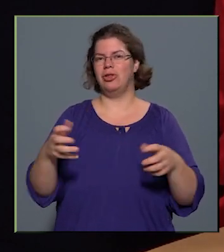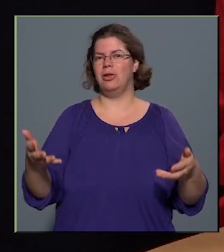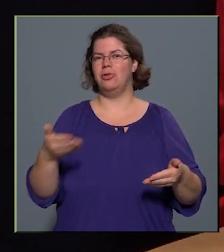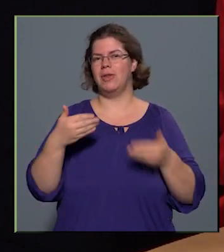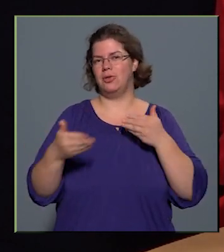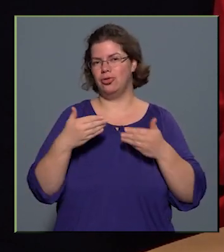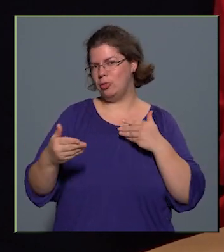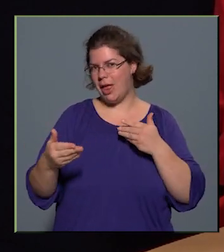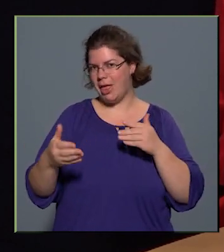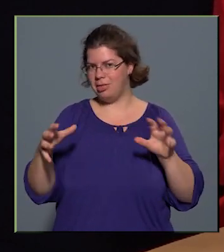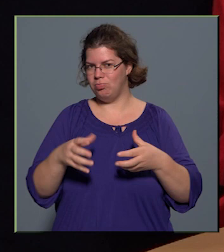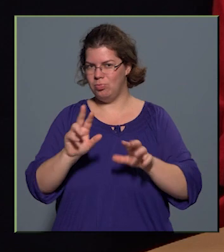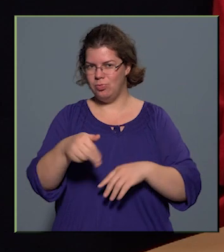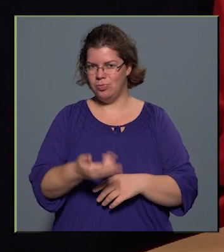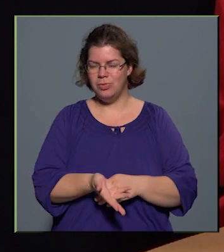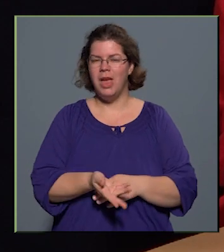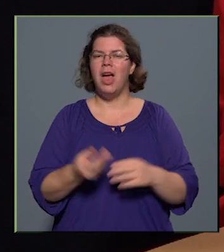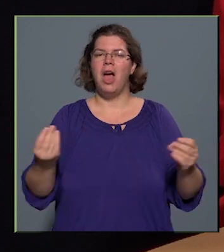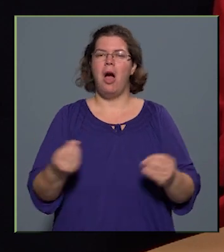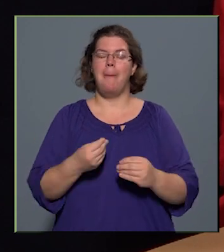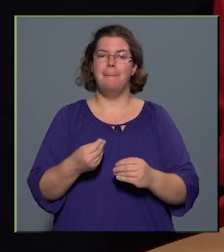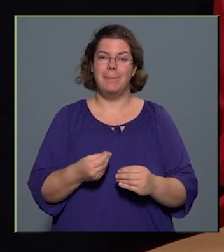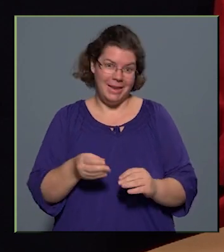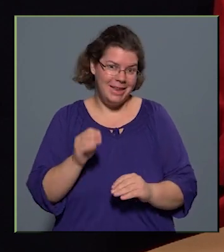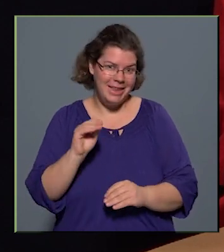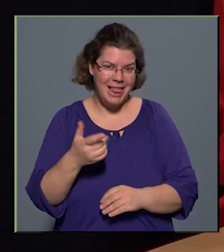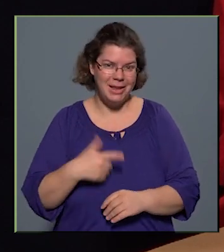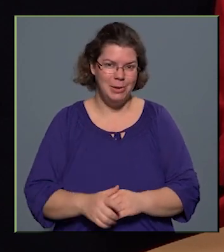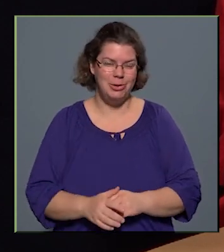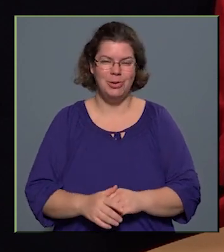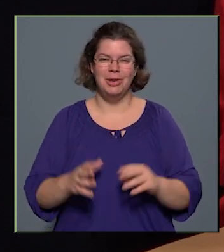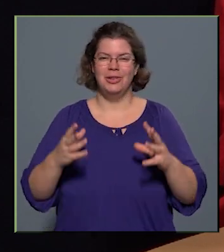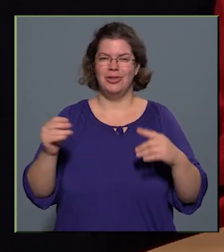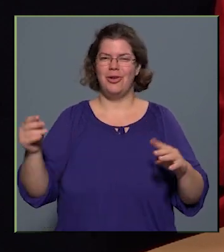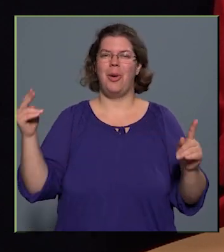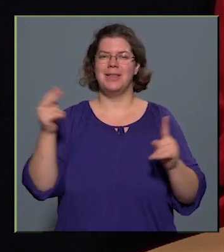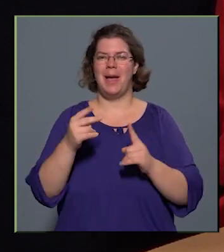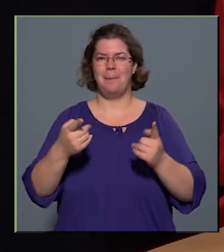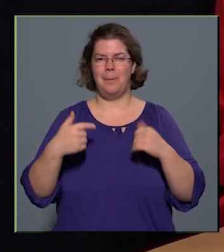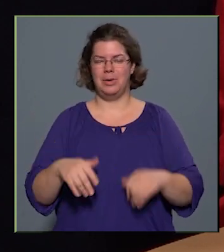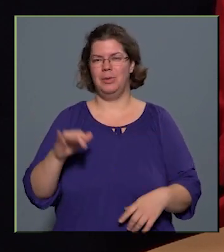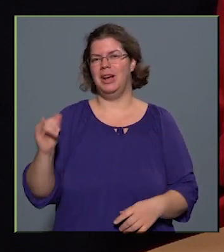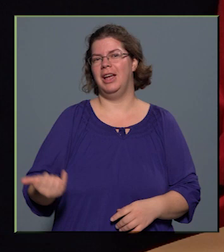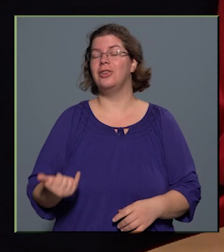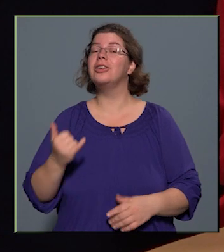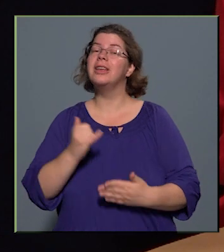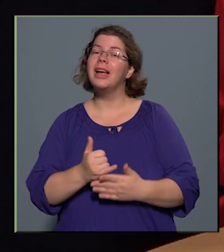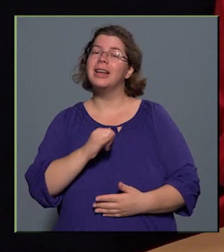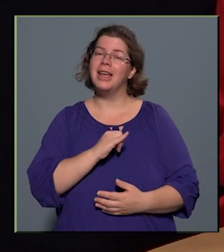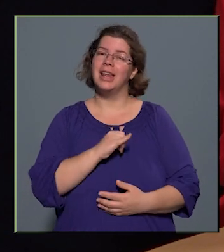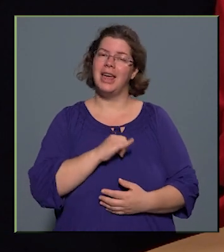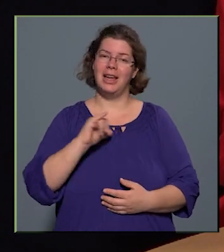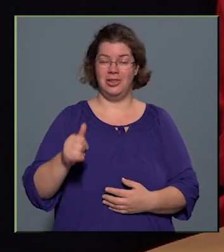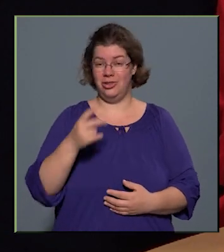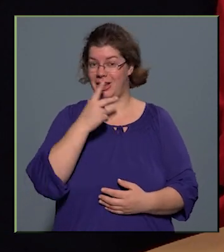üléséről, amely igen jelentős volt nagyon sok szempontból, és igen érdekes is,